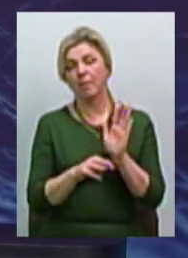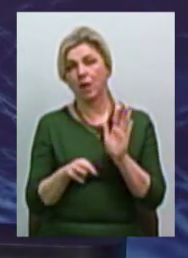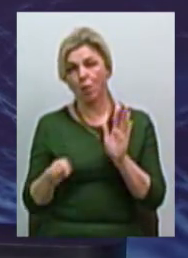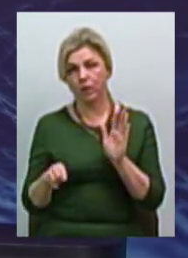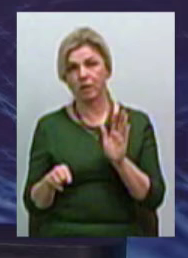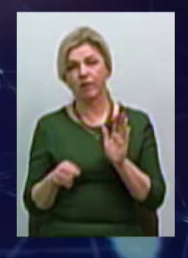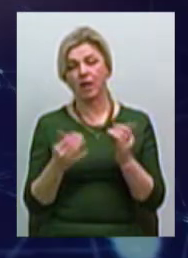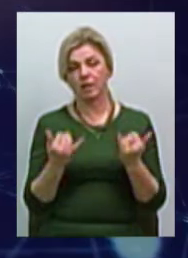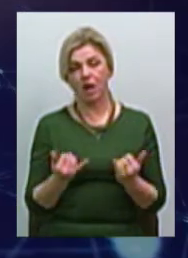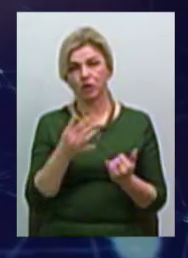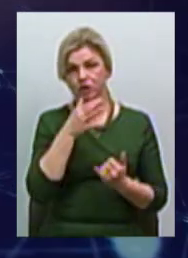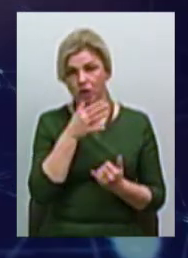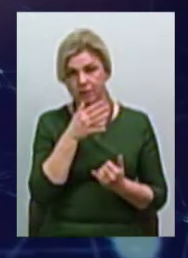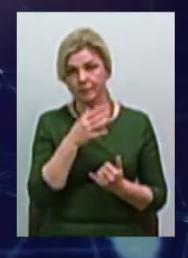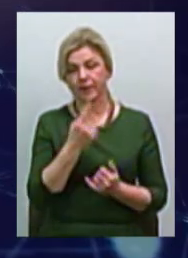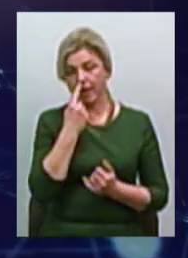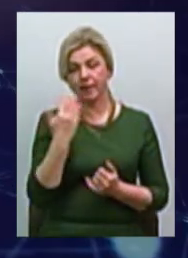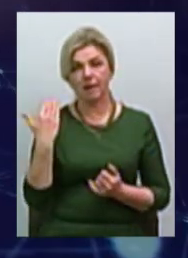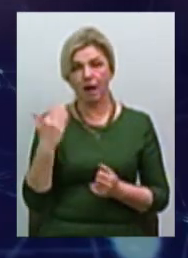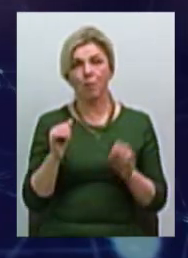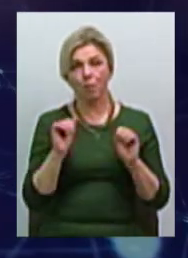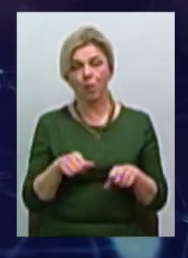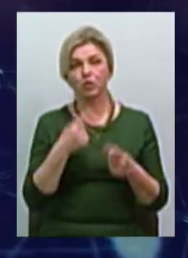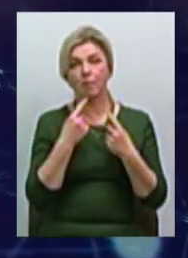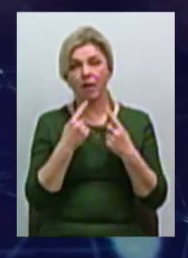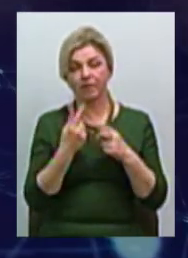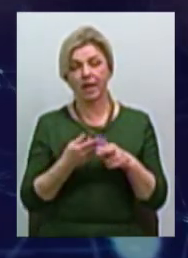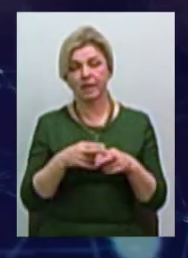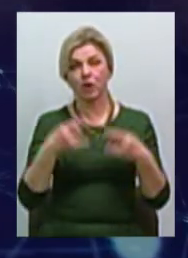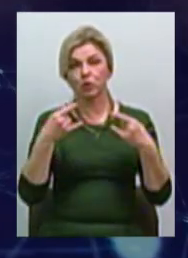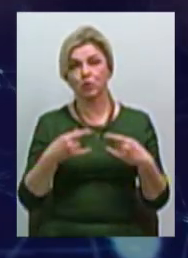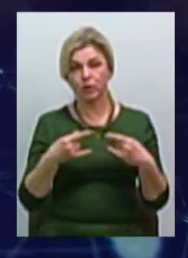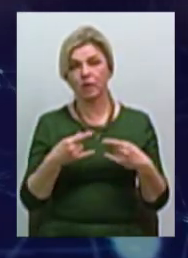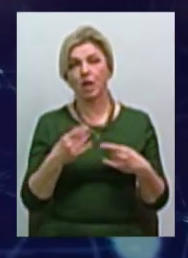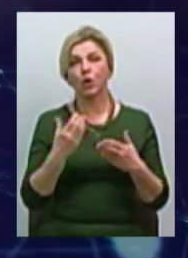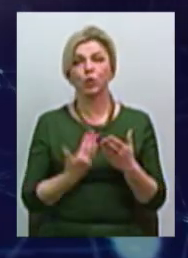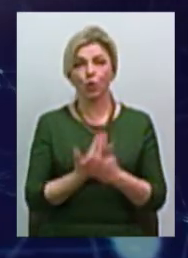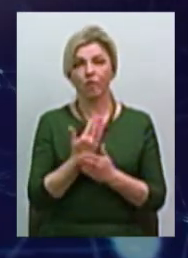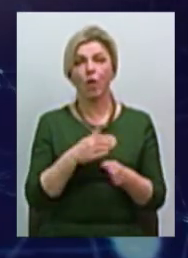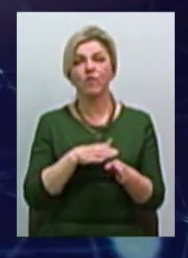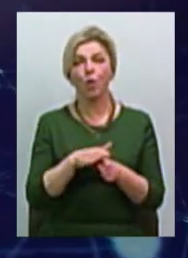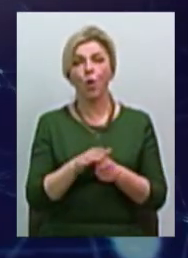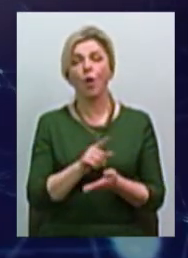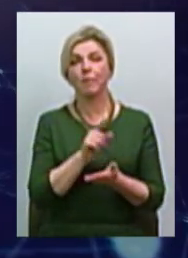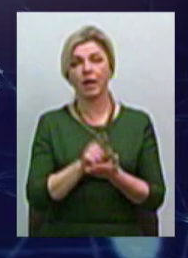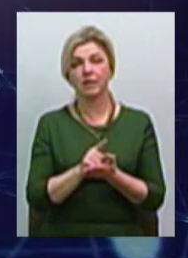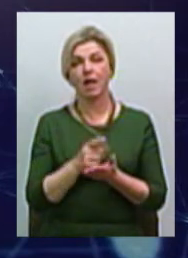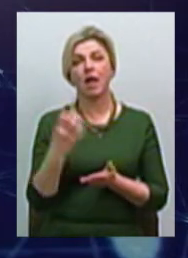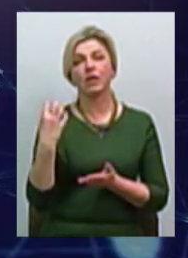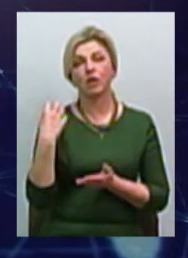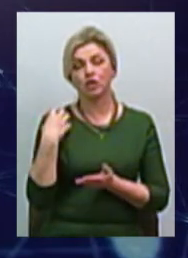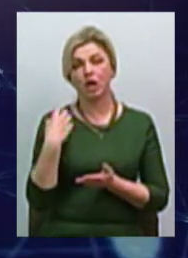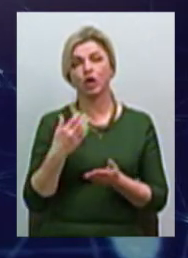які на даний час. Ми днями зможемо поговорити в цій студії з новим виконачем обов'язки керівника, начальника Служби